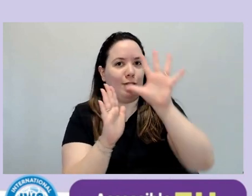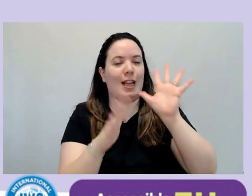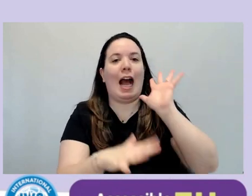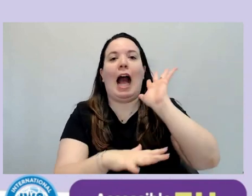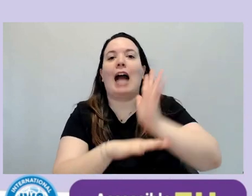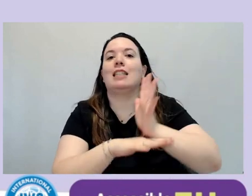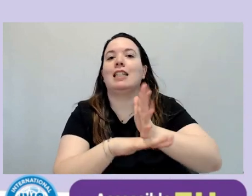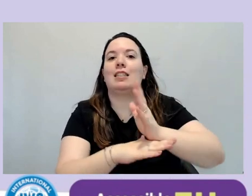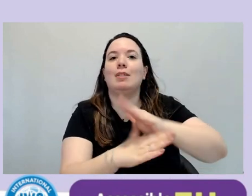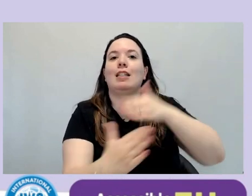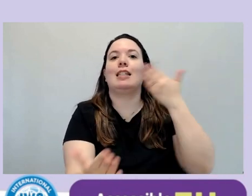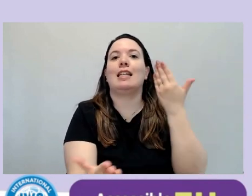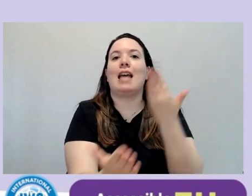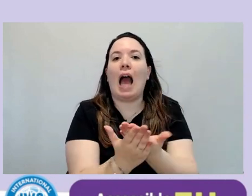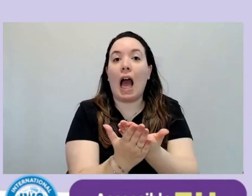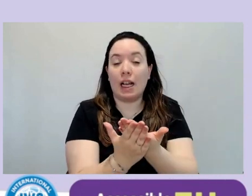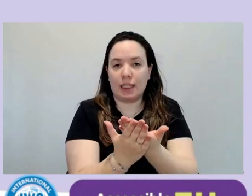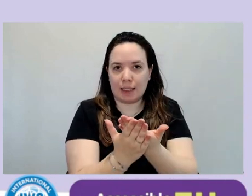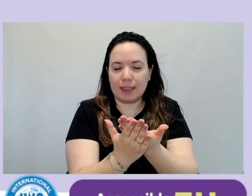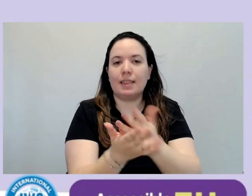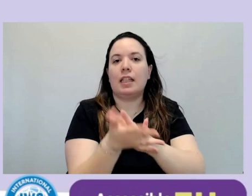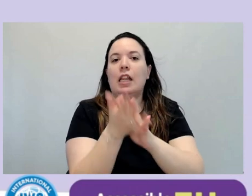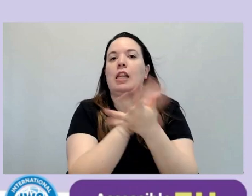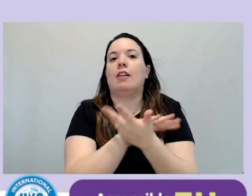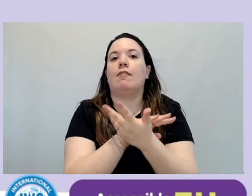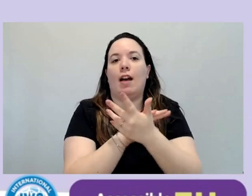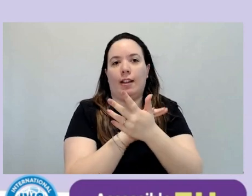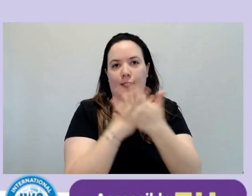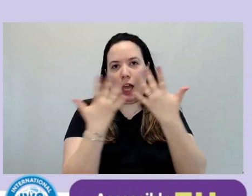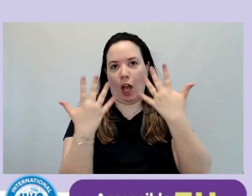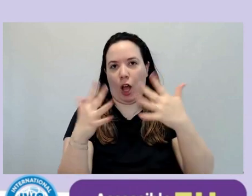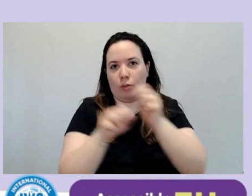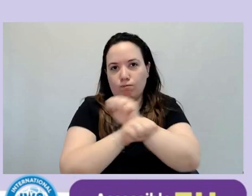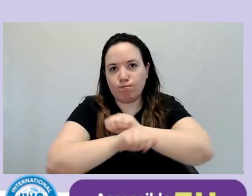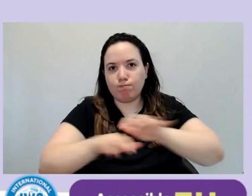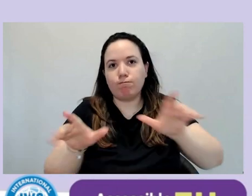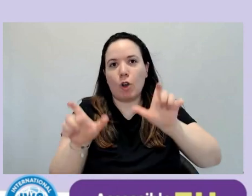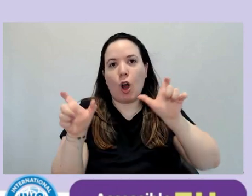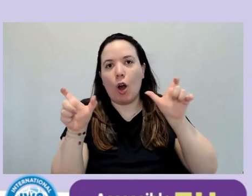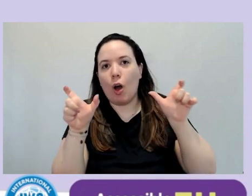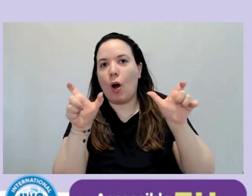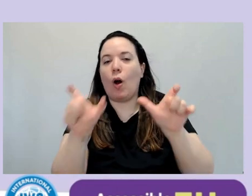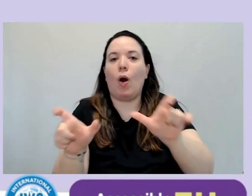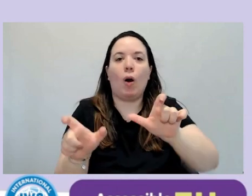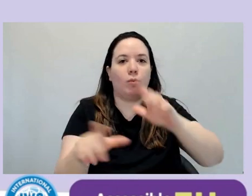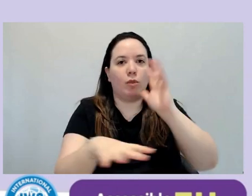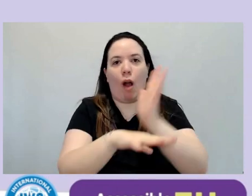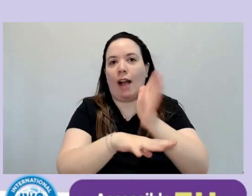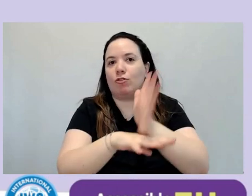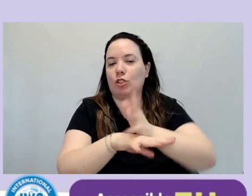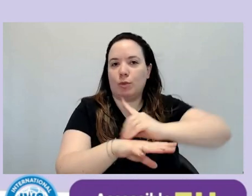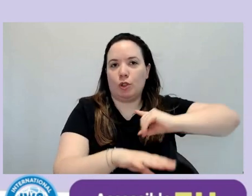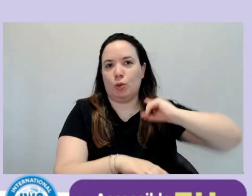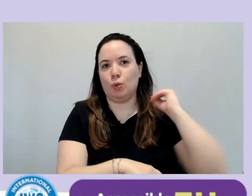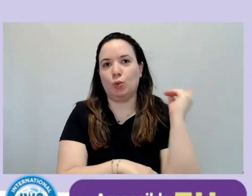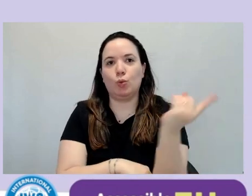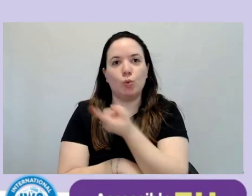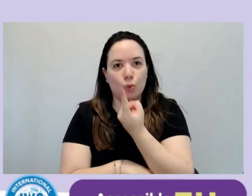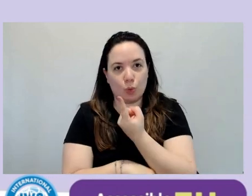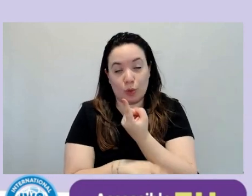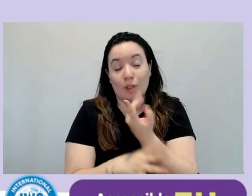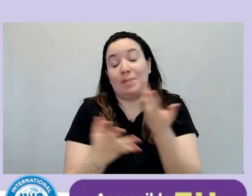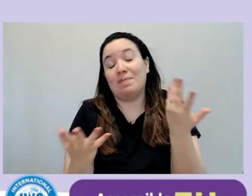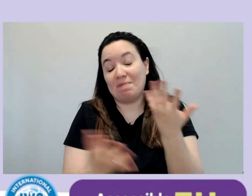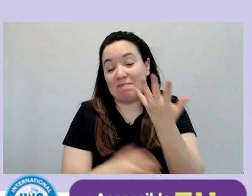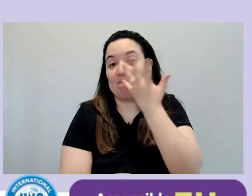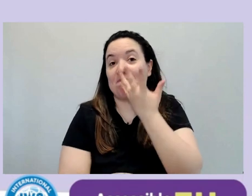Act che obbligherà di fatto a operare in modo totalmente accessibile, anzi come piace a dire a